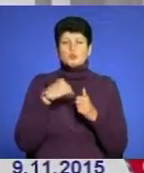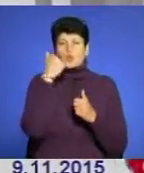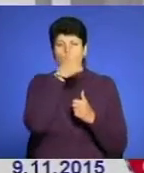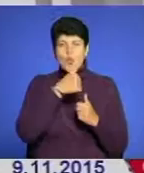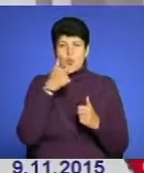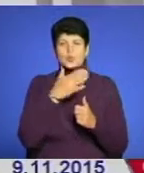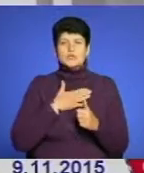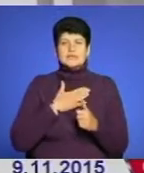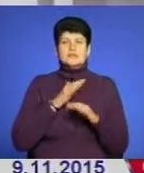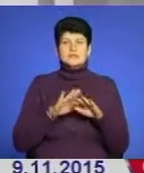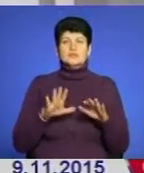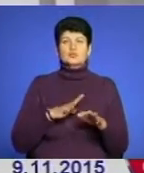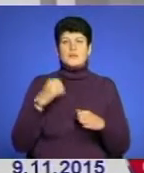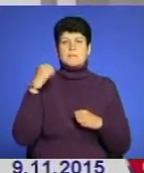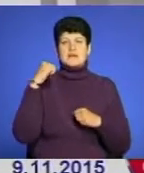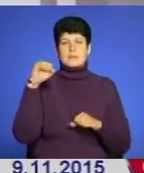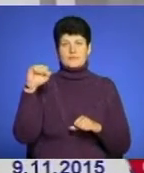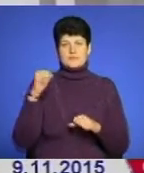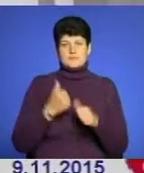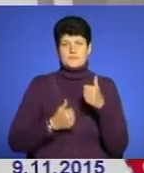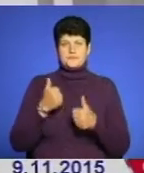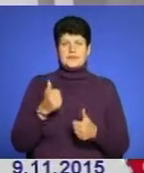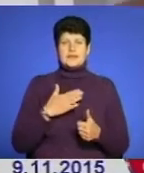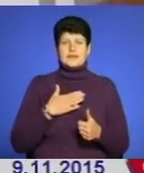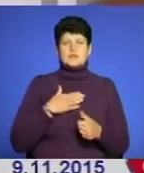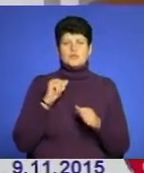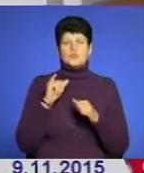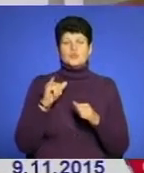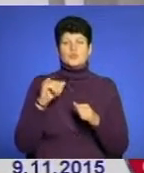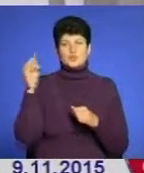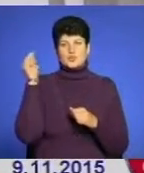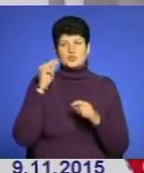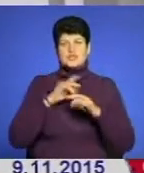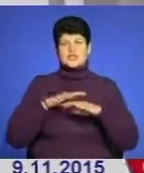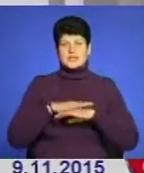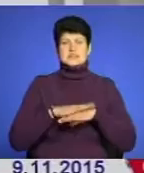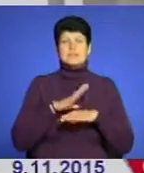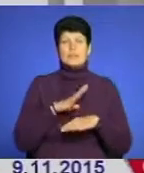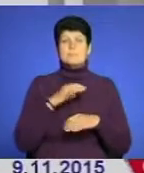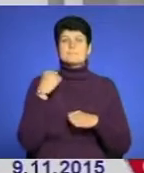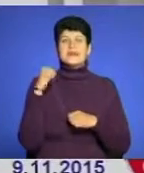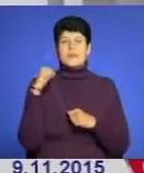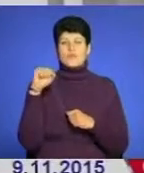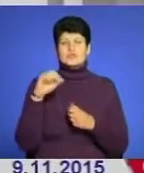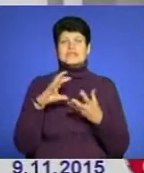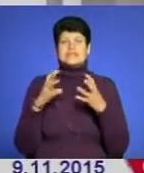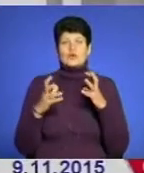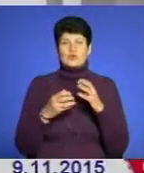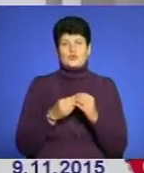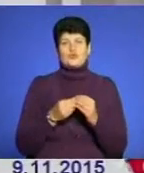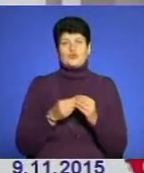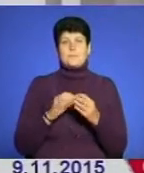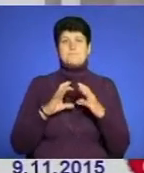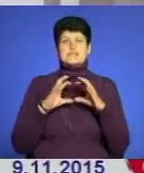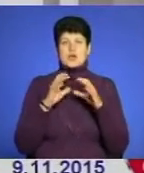учні були переможцями етапів. Учениця наша коут Наталя була взагалі переможцем заключного етапу міжнародного